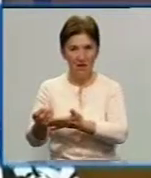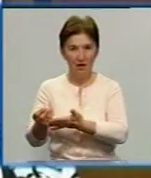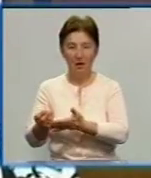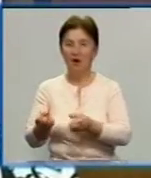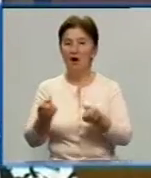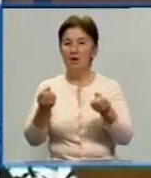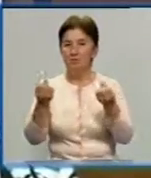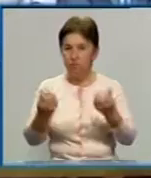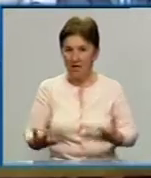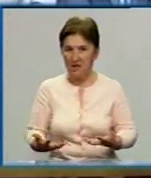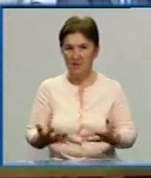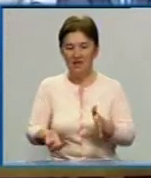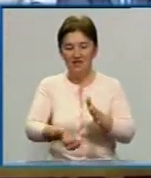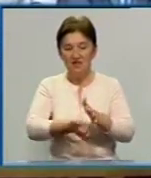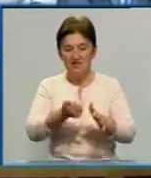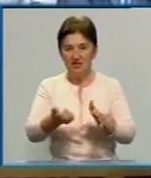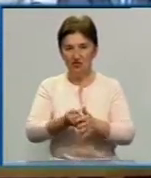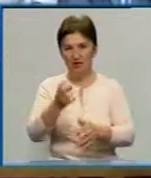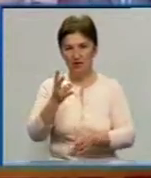як просто елементарно не вистачає на зарплату.